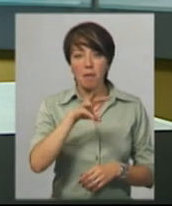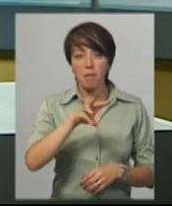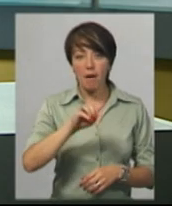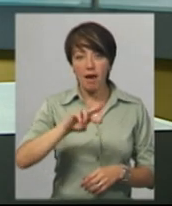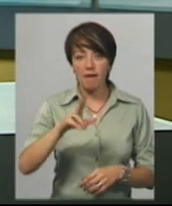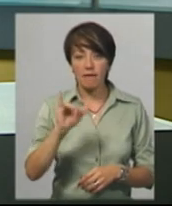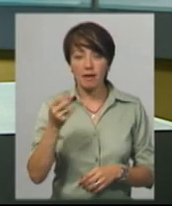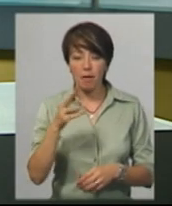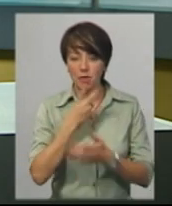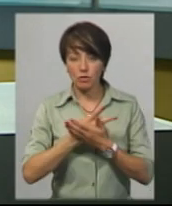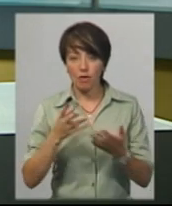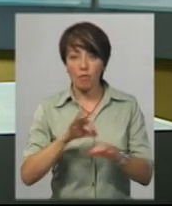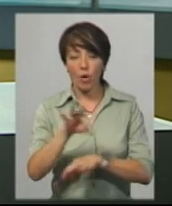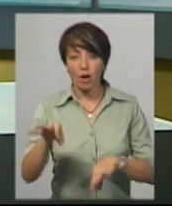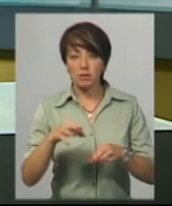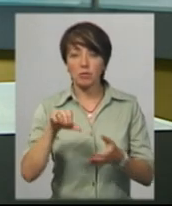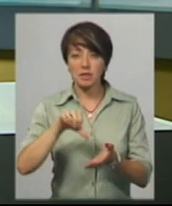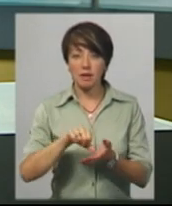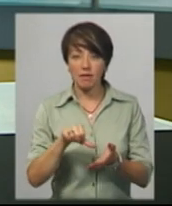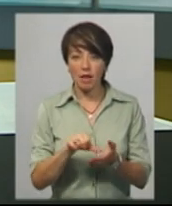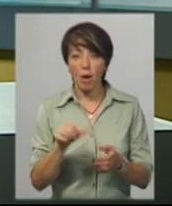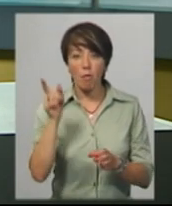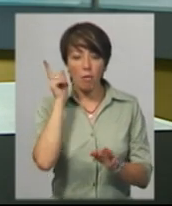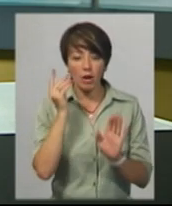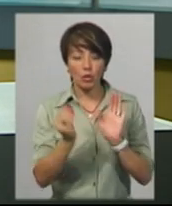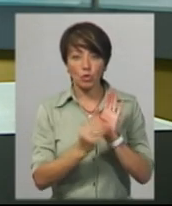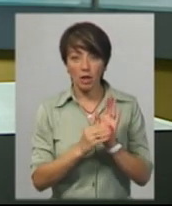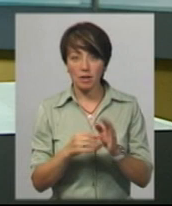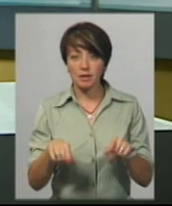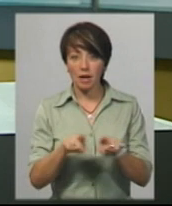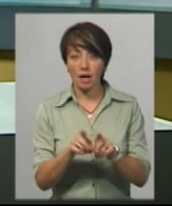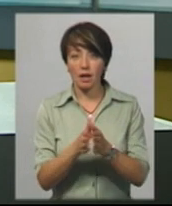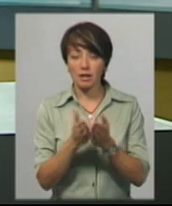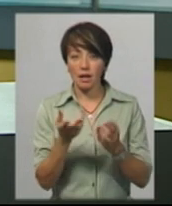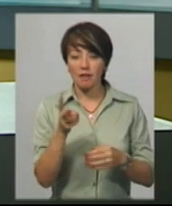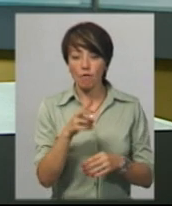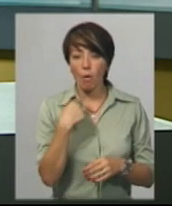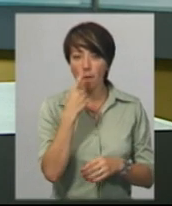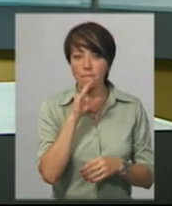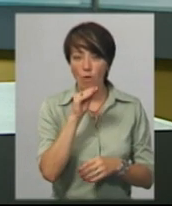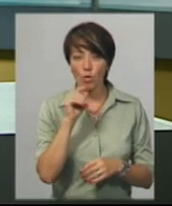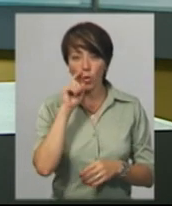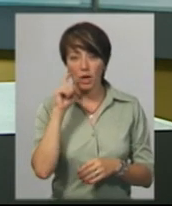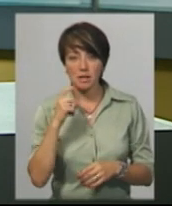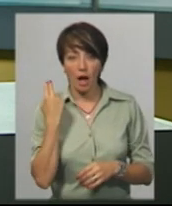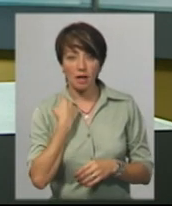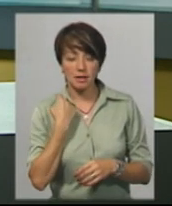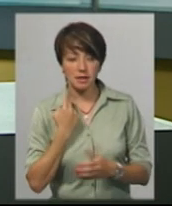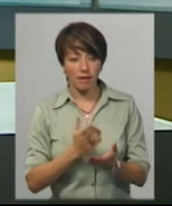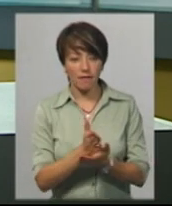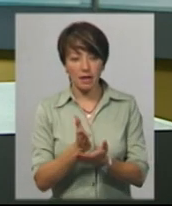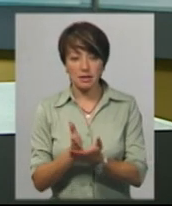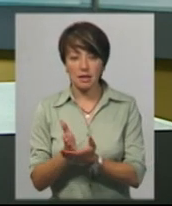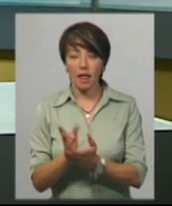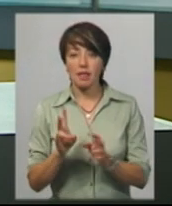місті. У рамках проєкту також представили мобільний додаток. Як додаток, так і книга двомовні – в українській та англійській версіях.